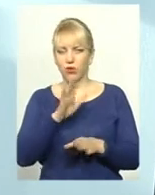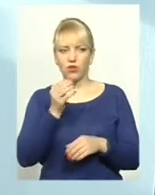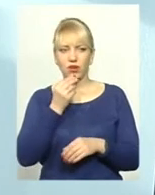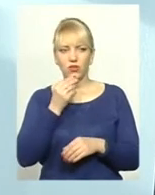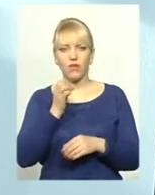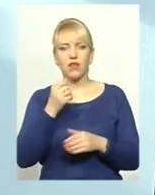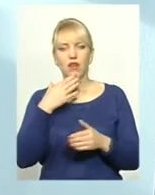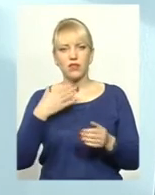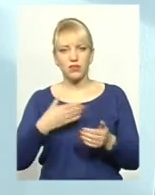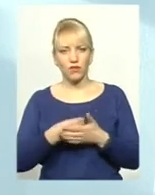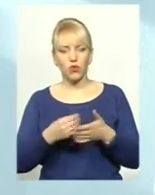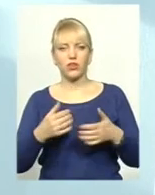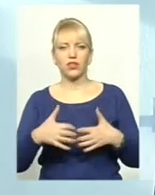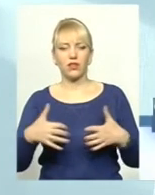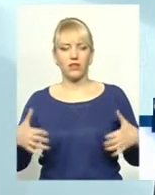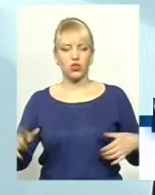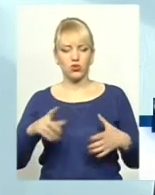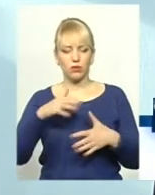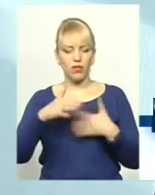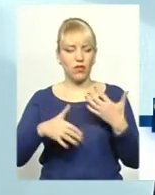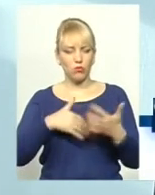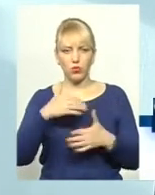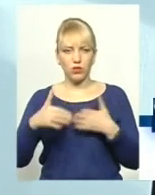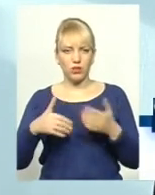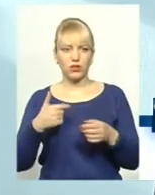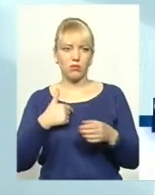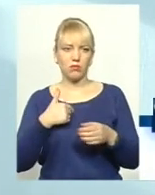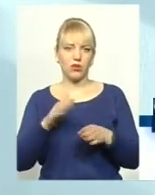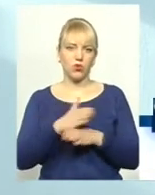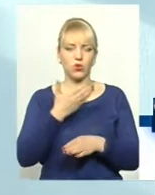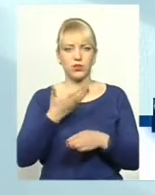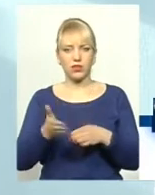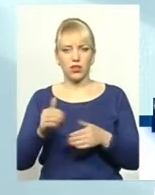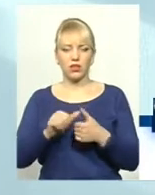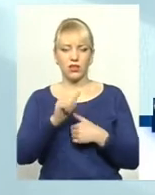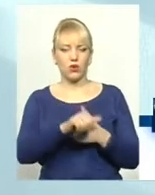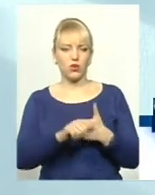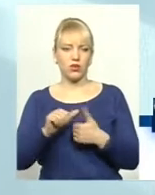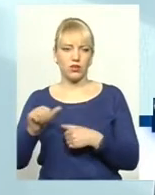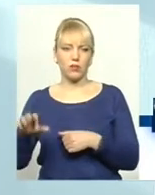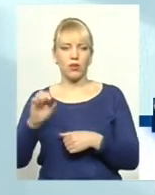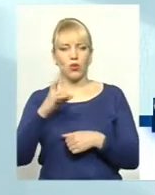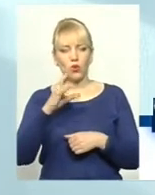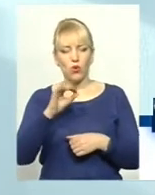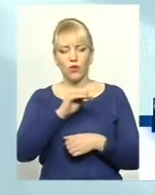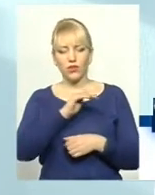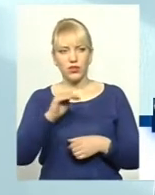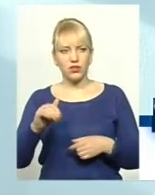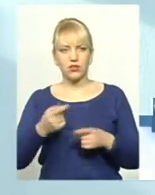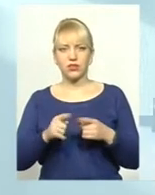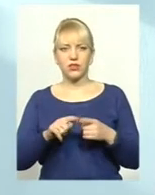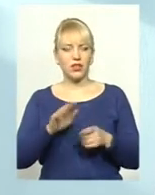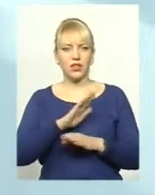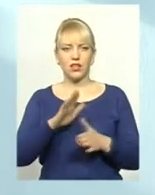А от своїх тварин для того, щоб не путати це все приготування їжі, ми вже просто розділили окремо таким чином. Але офіційно, на жаль, це ще не притулок.